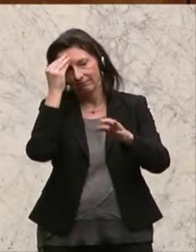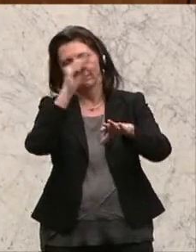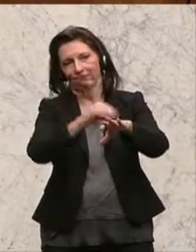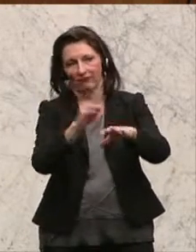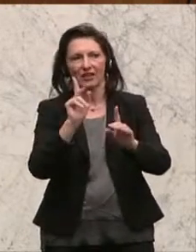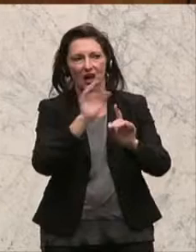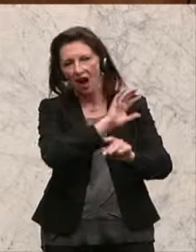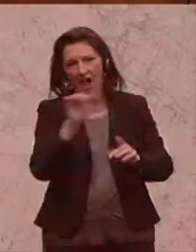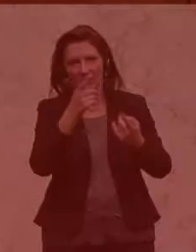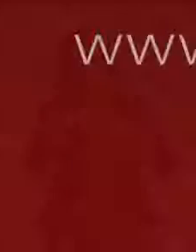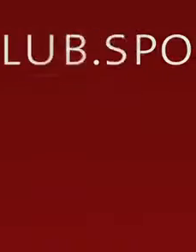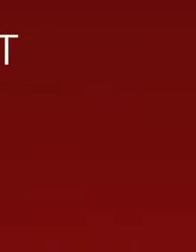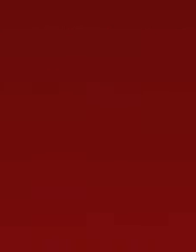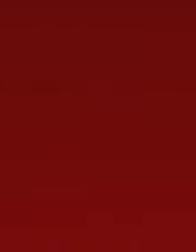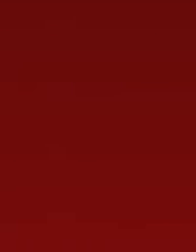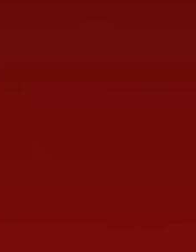allen Ländern umzusetzen. Dankeschön.